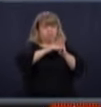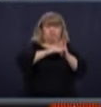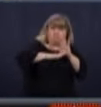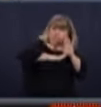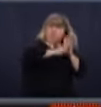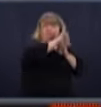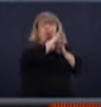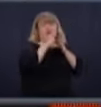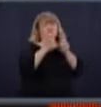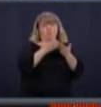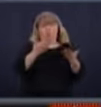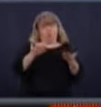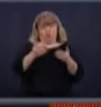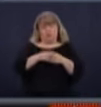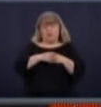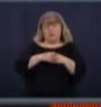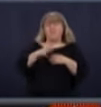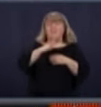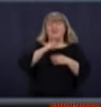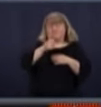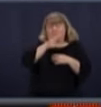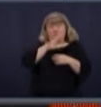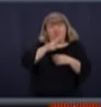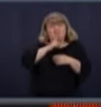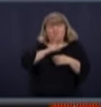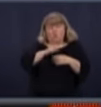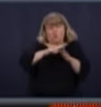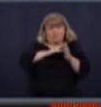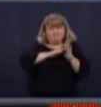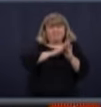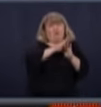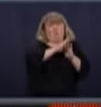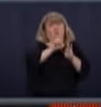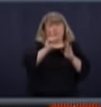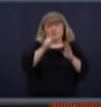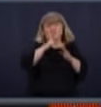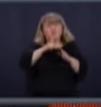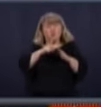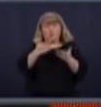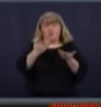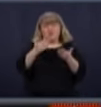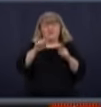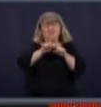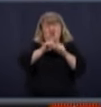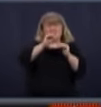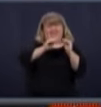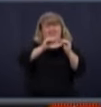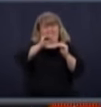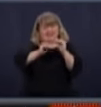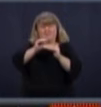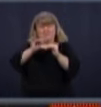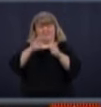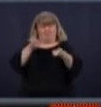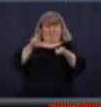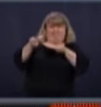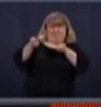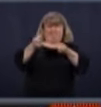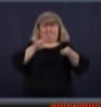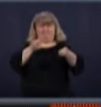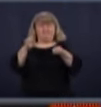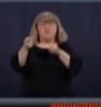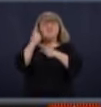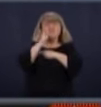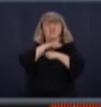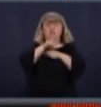vague avec le cycle du virus à un moment donné. C'est cet équilibre-là, c'est comme si on était en train de marcher sur un